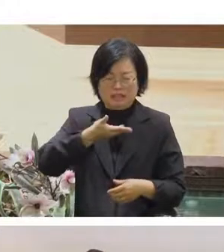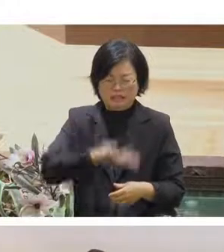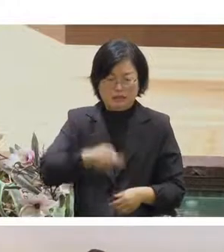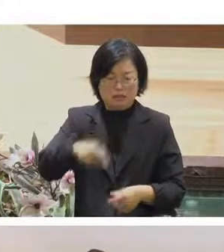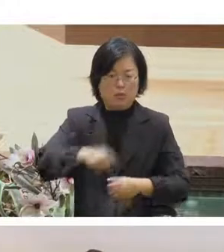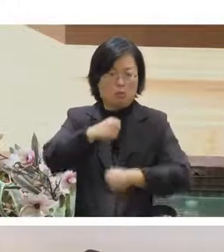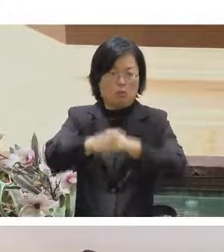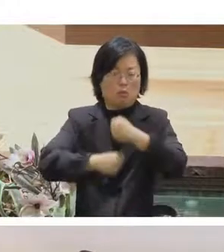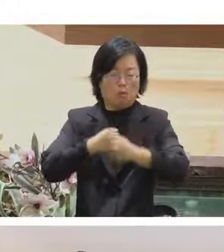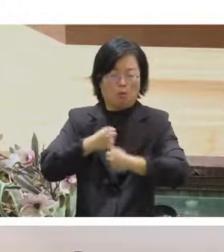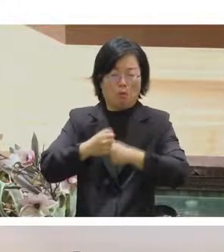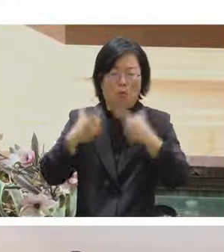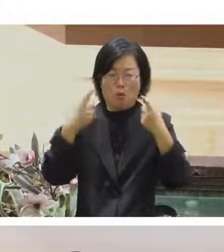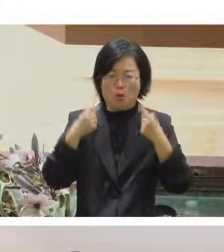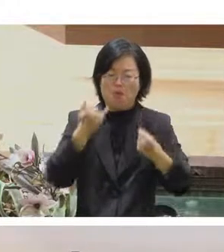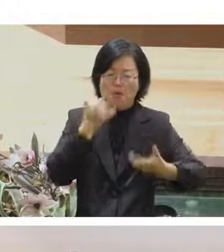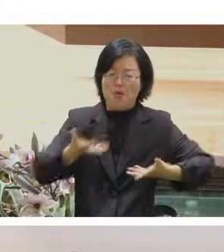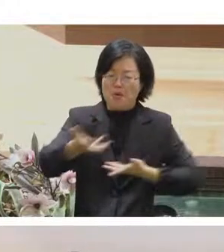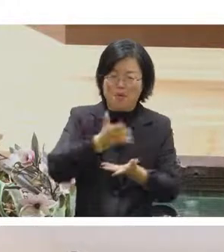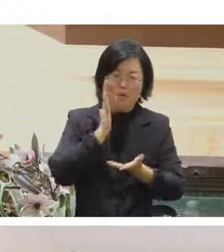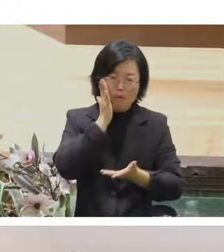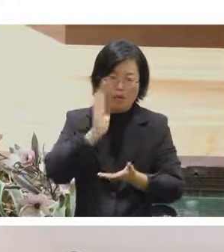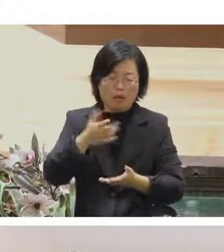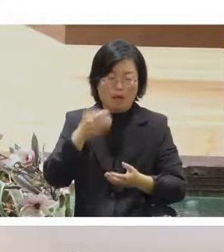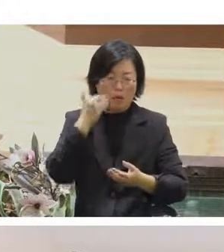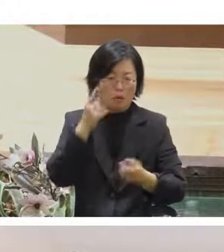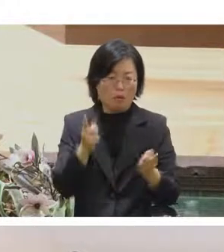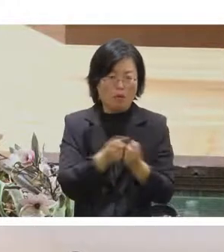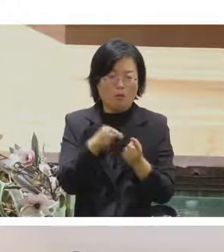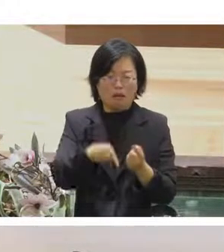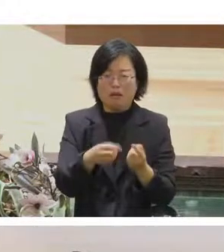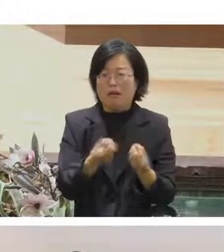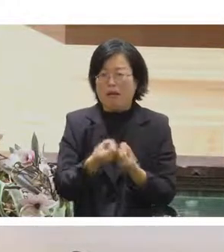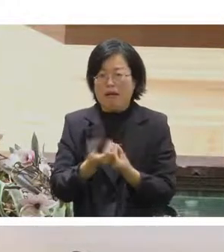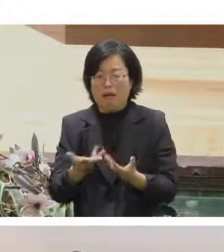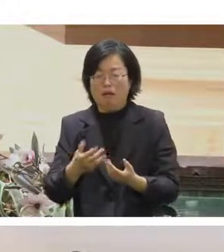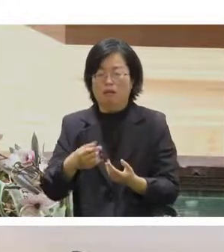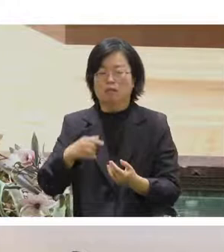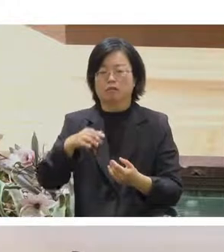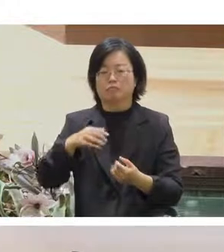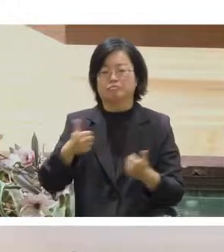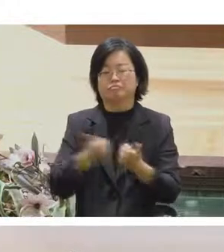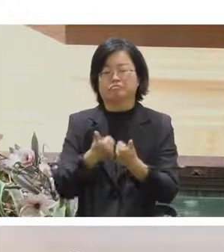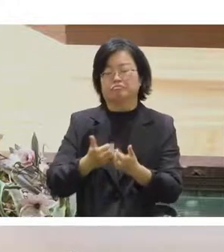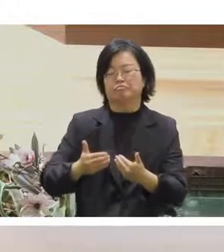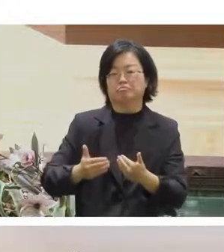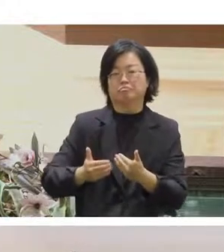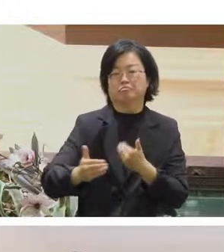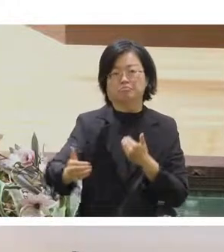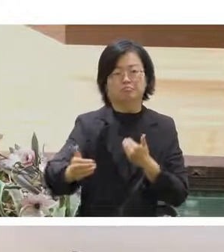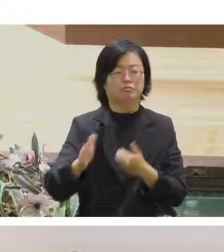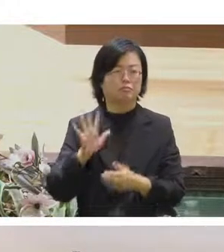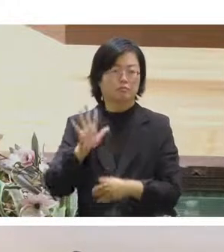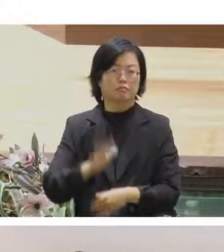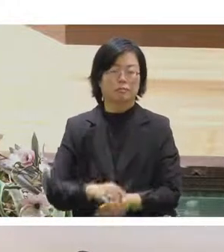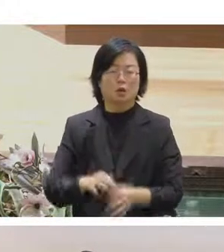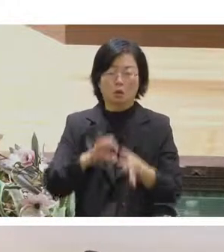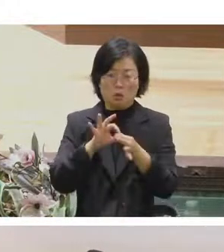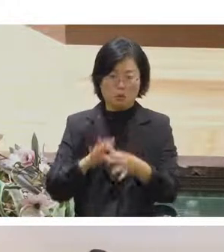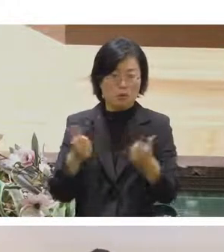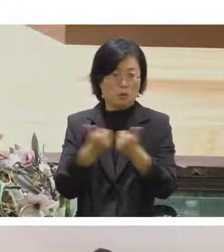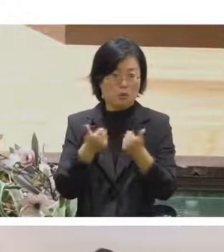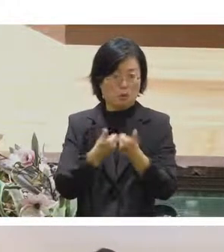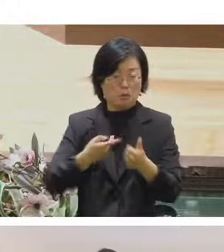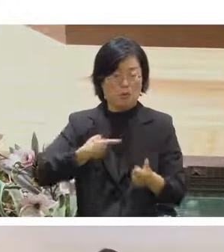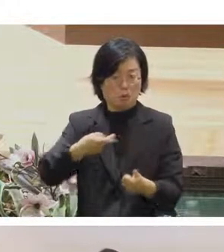件事情這樣子所以如果要能提供給講者然後觀眾一個很自然流暢的參與體驗的話這件事很重要的